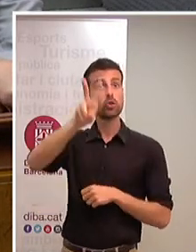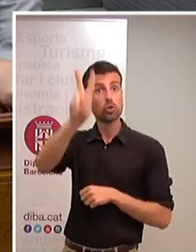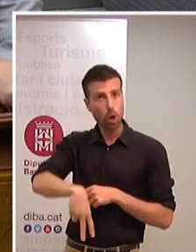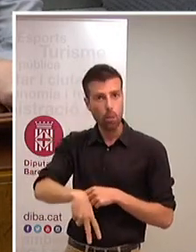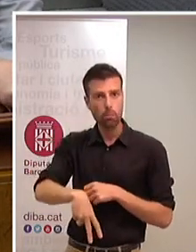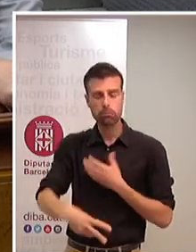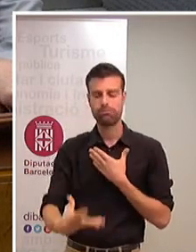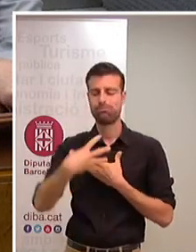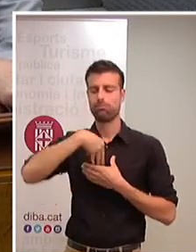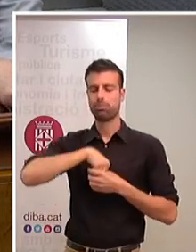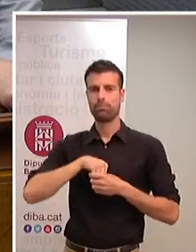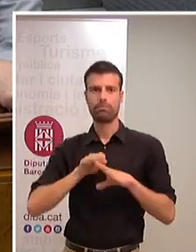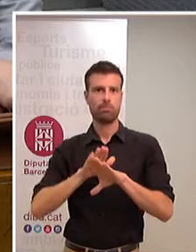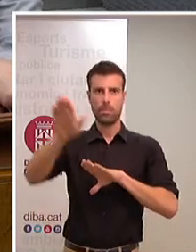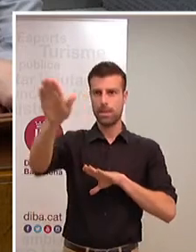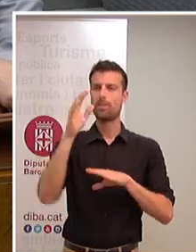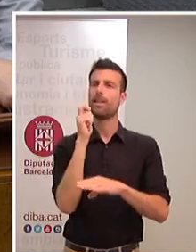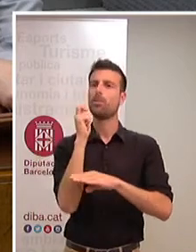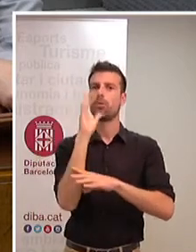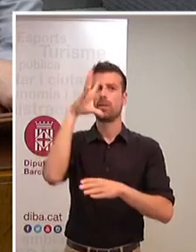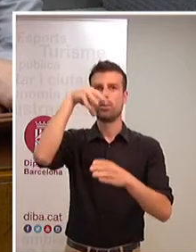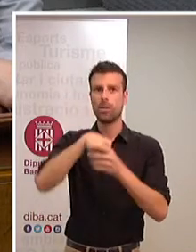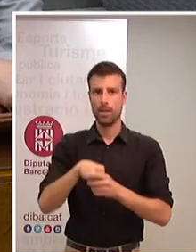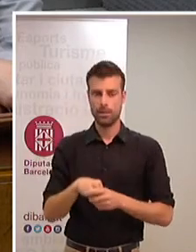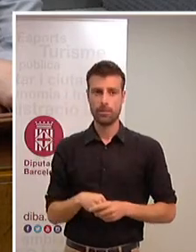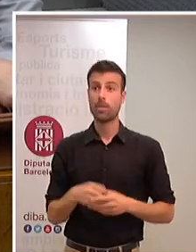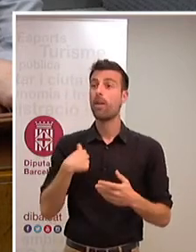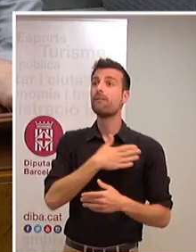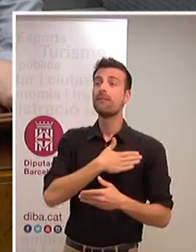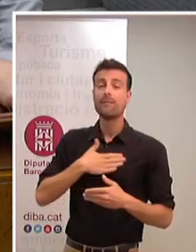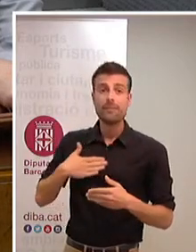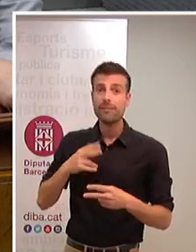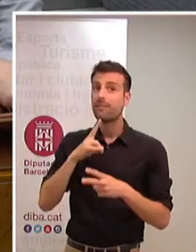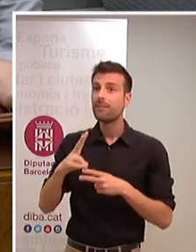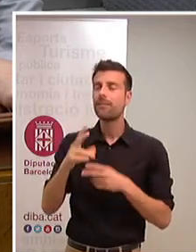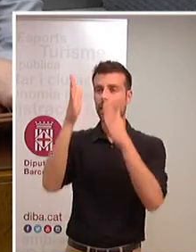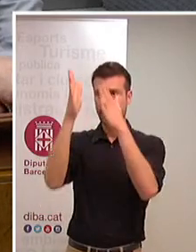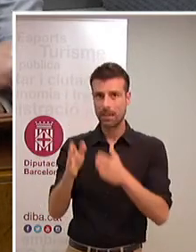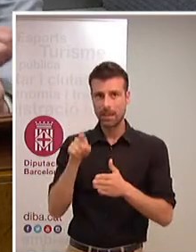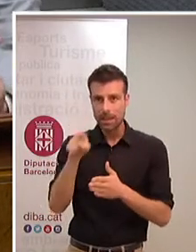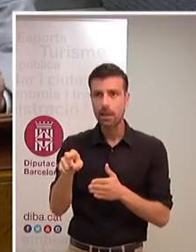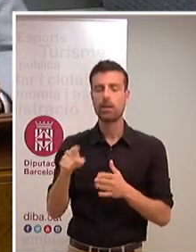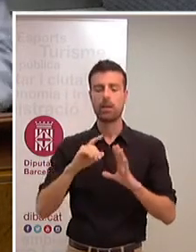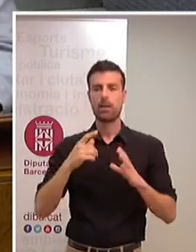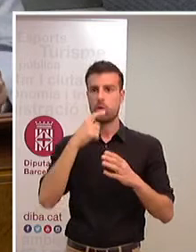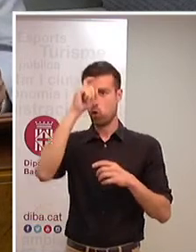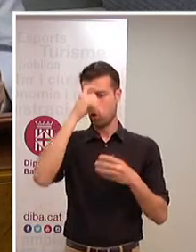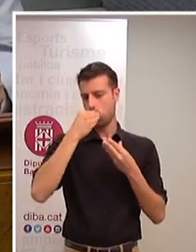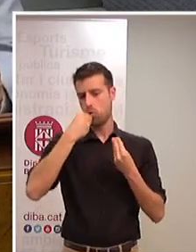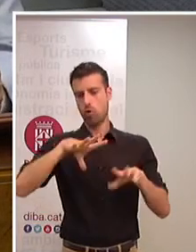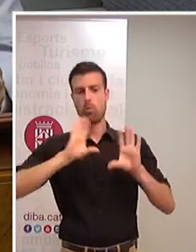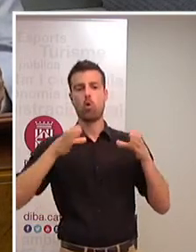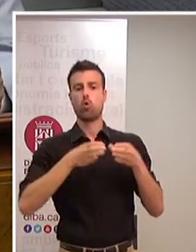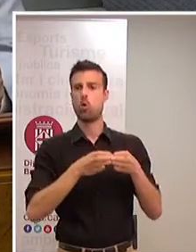portarem per seguir a fer polítiques a la Diputació. Acabo desitjant-te, desitjant-te, en nom del nostre grup, tots els